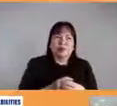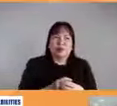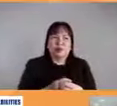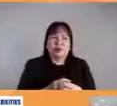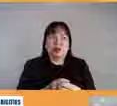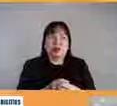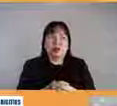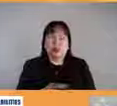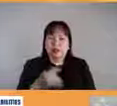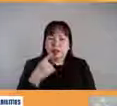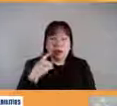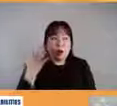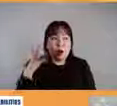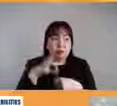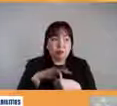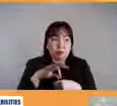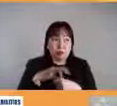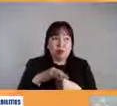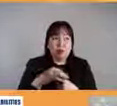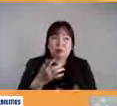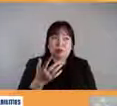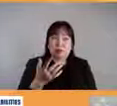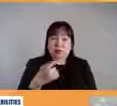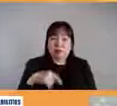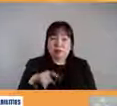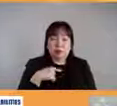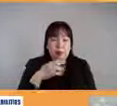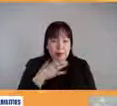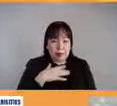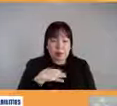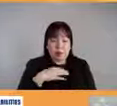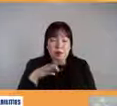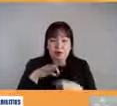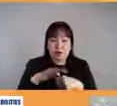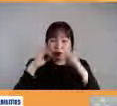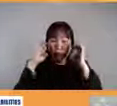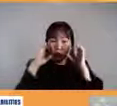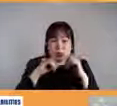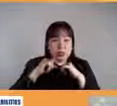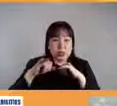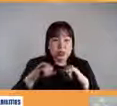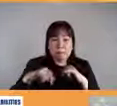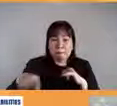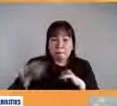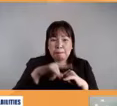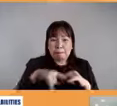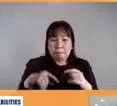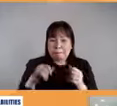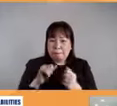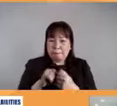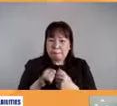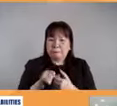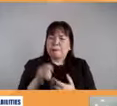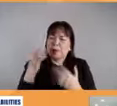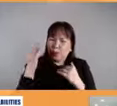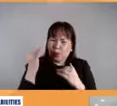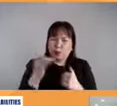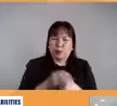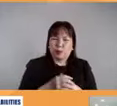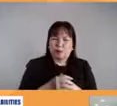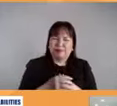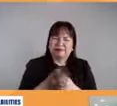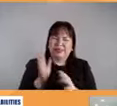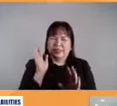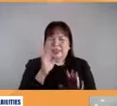and ito as part of my voters education din to my fellows na sana po lumayuh na